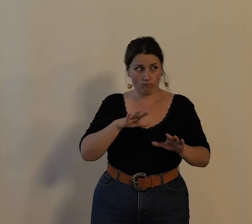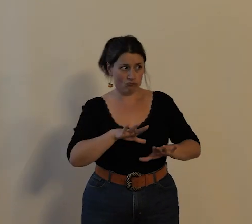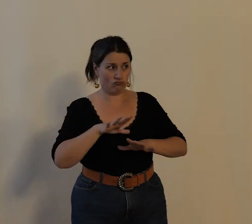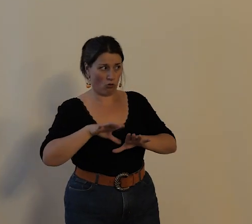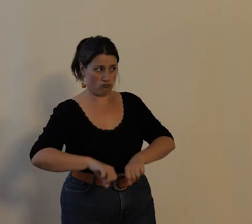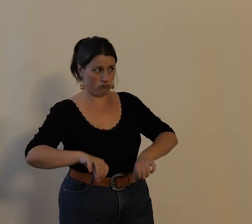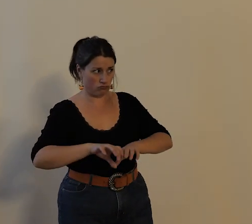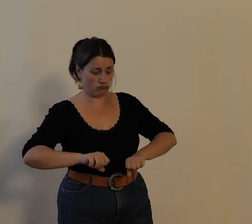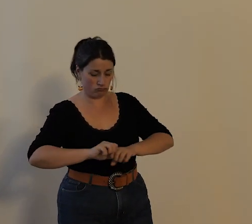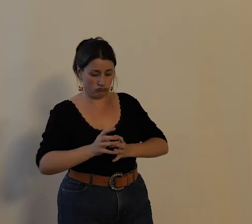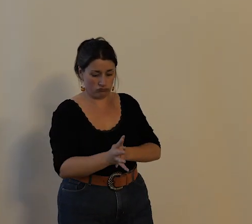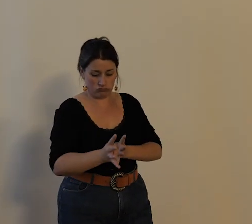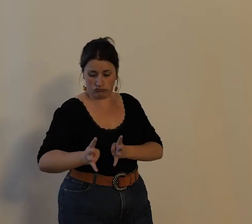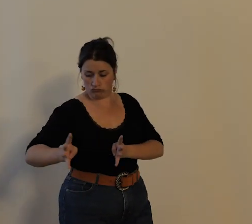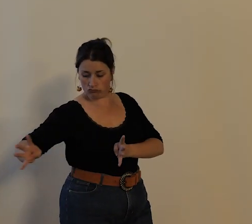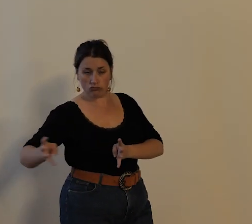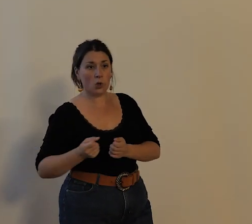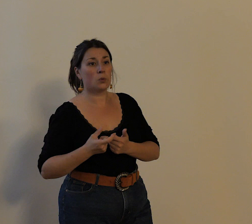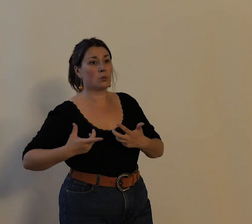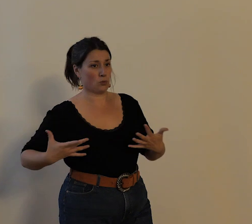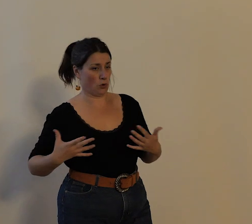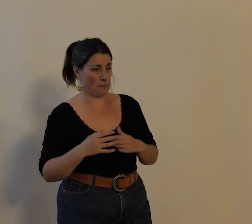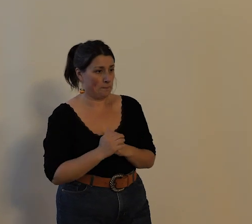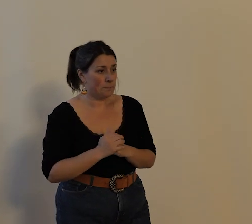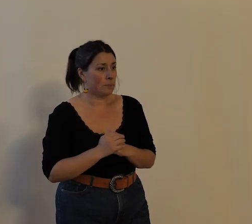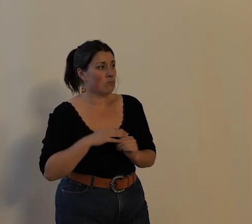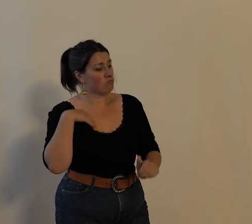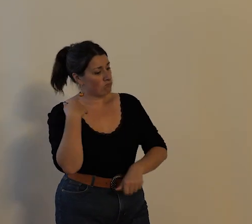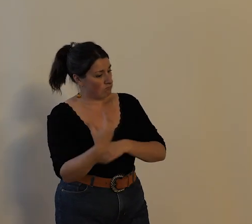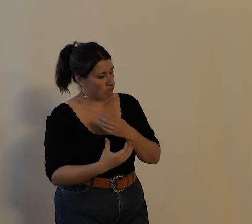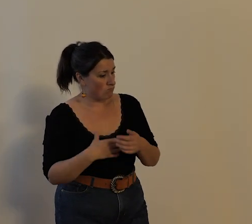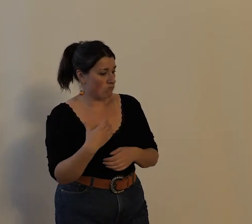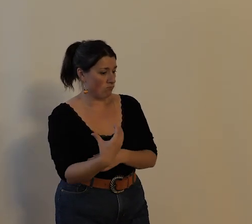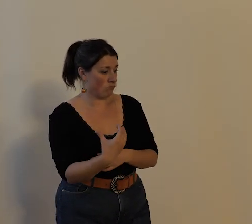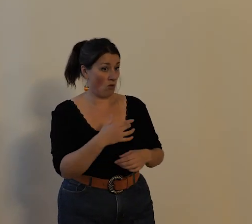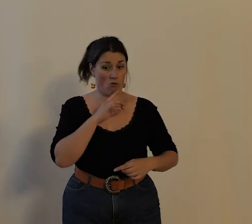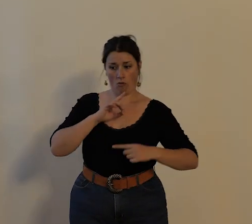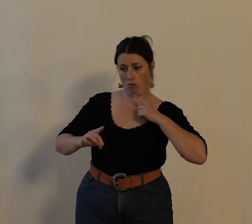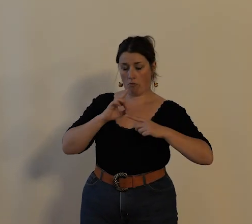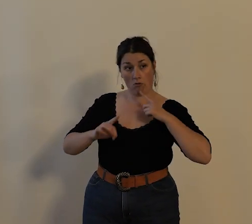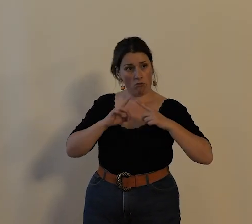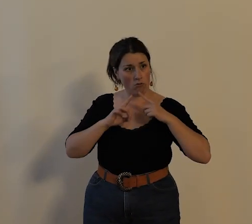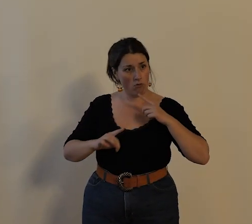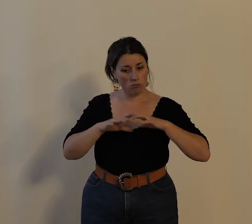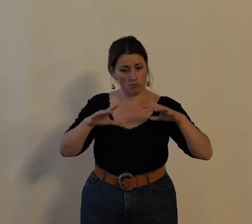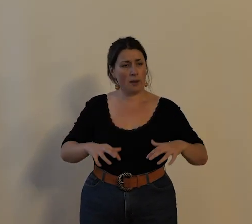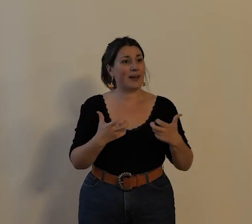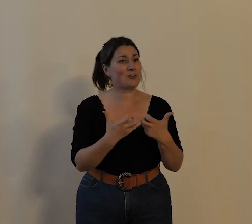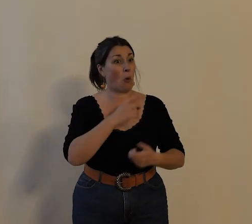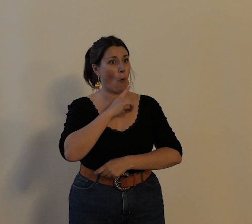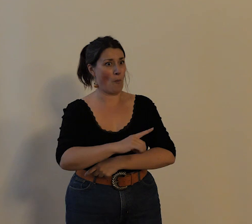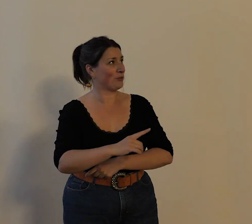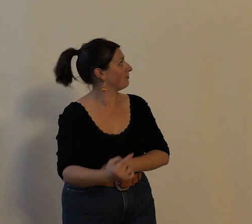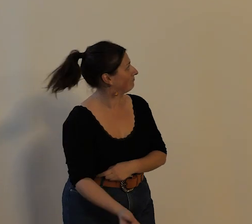construction et il obtient ainsi de nombreuses commandes dont notamment une que j'ai